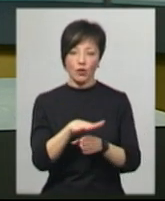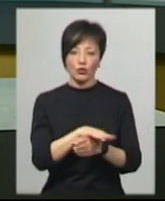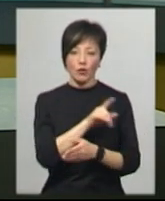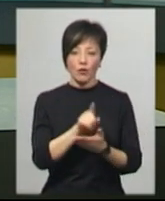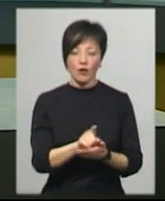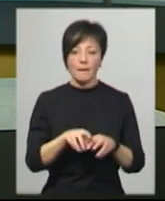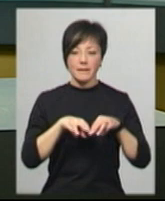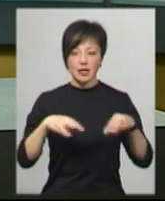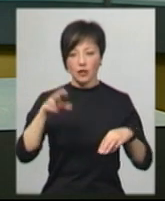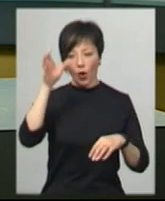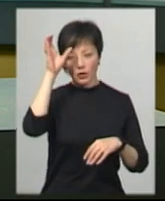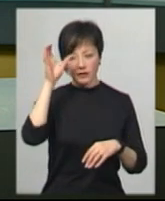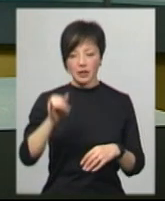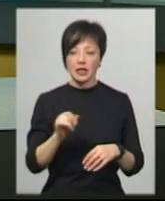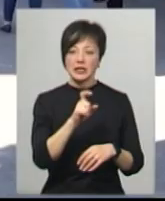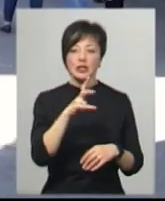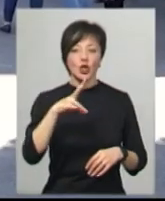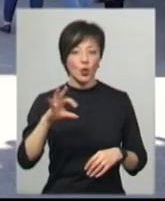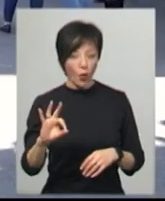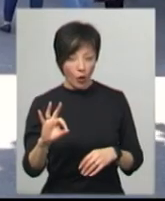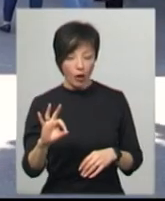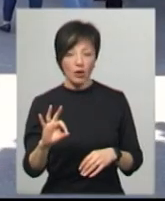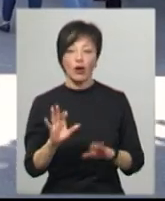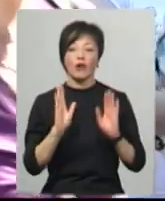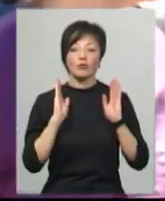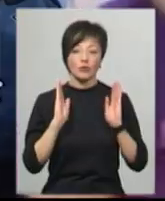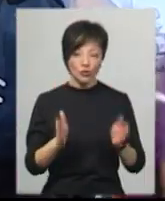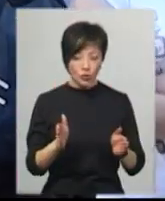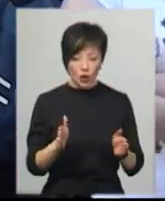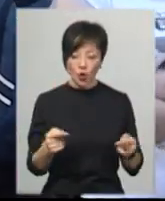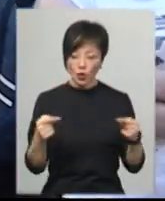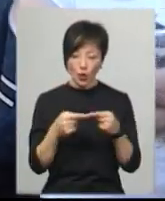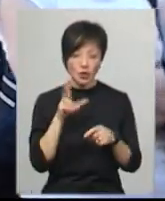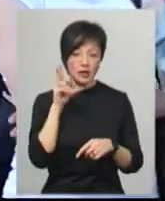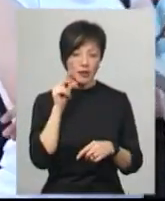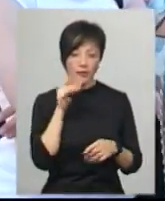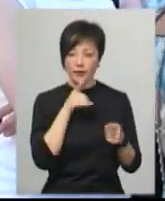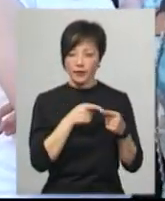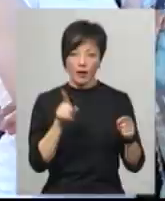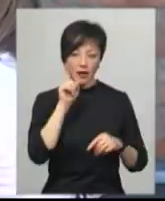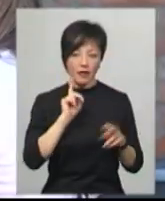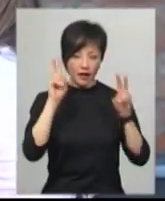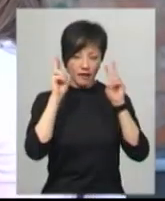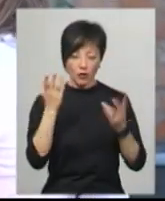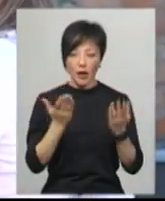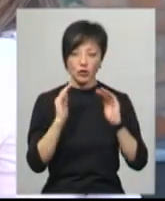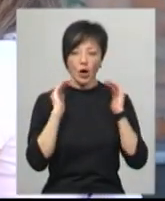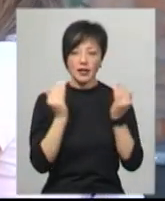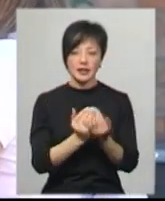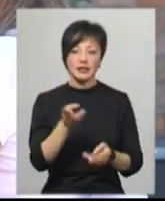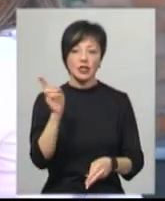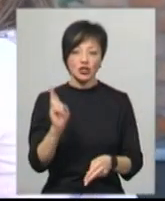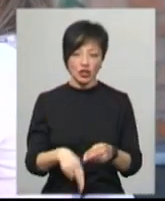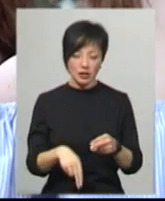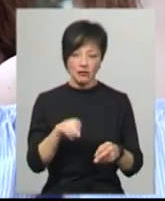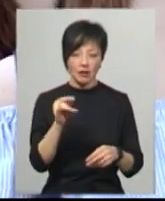освіти Любомира Мандзій. Зовнішнє незалежне оцінювання відбудеться, але точні терміни поки що невідомі. Якщо карантин закінчиться до